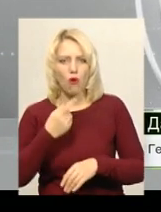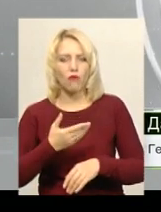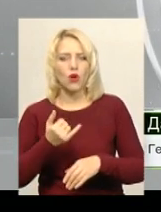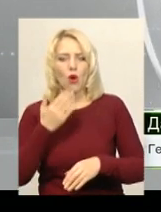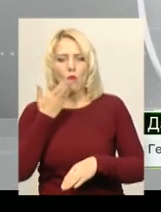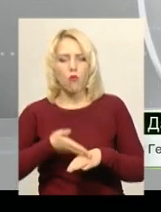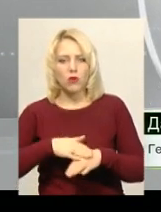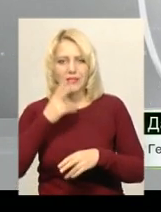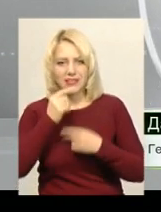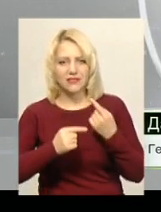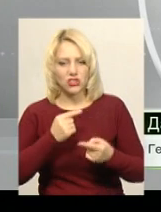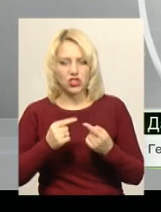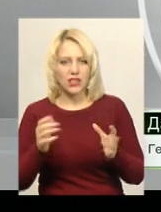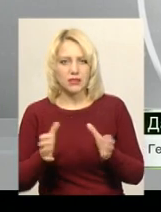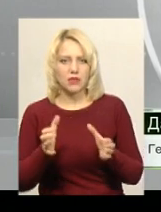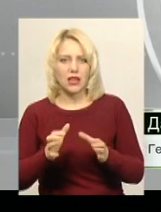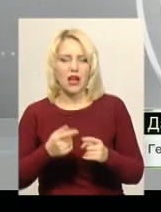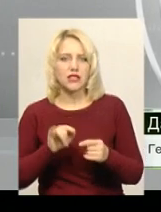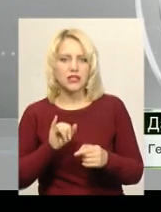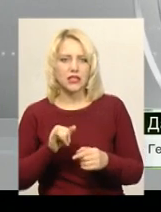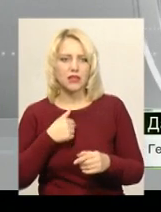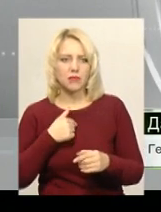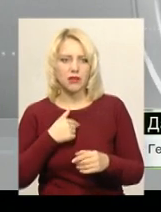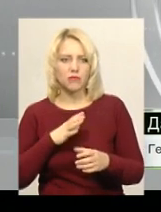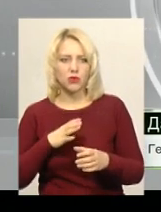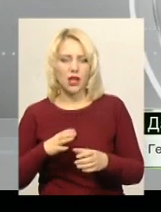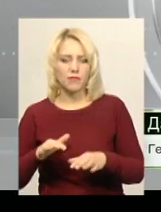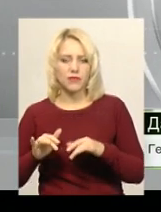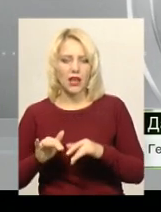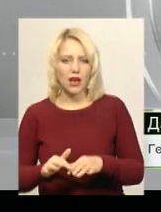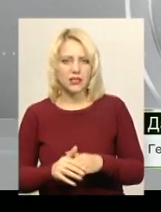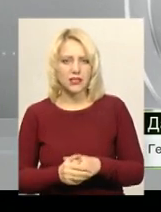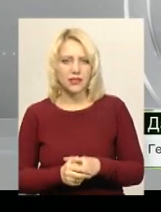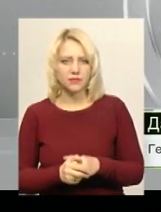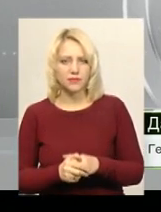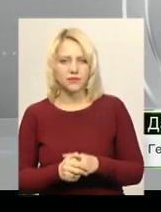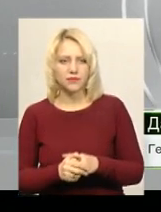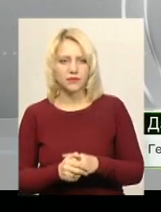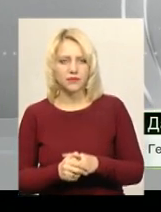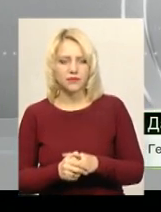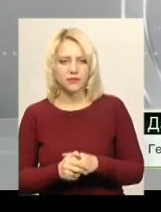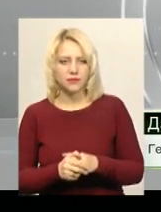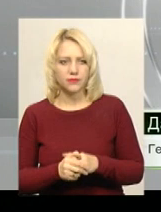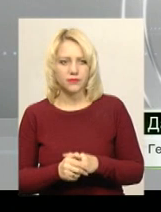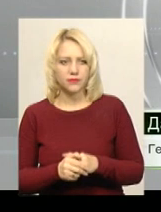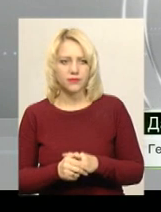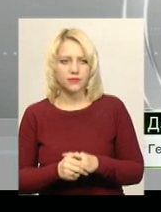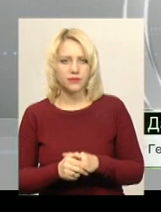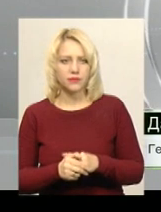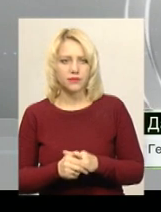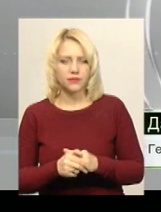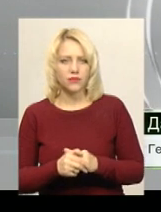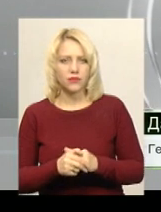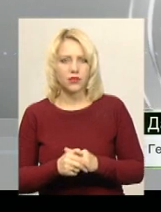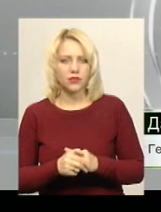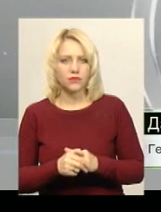звичаї. Ну і було природним, що так висока делегація на один з пунктів, який ми хотіли відвідати, це власне Олешківці, власне, щоб